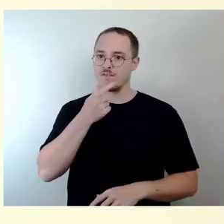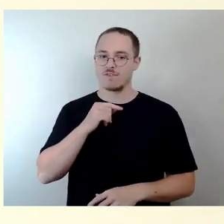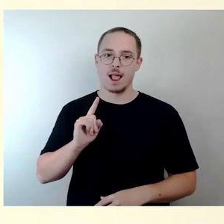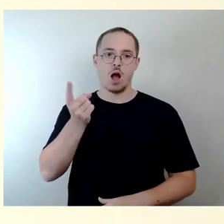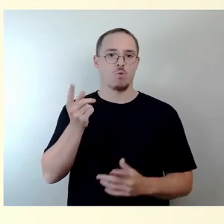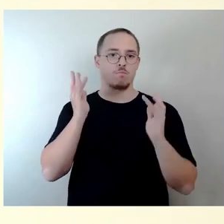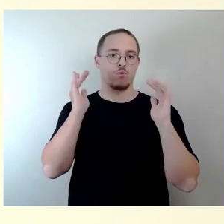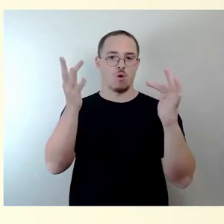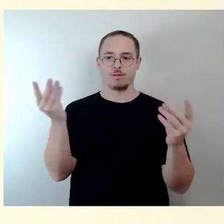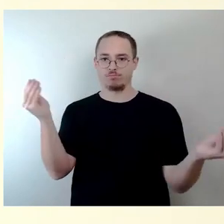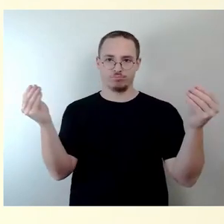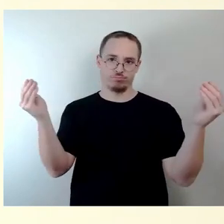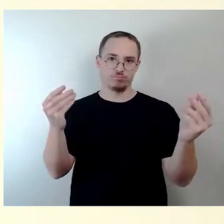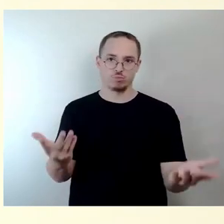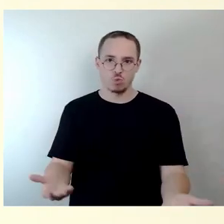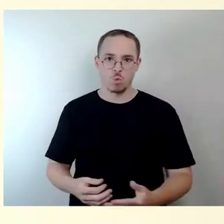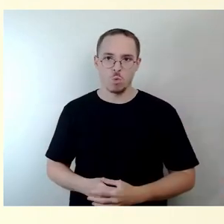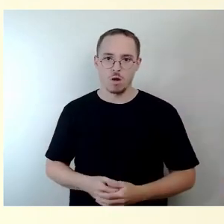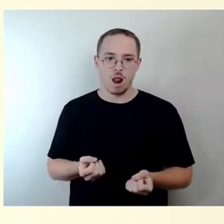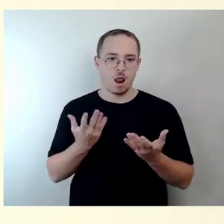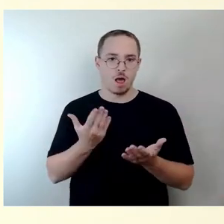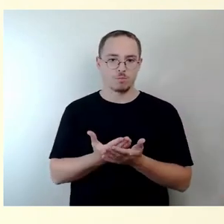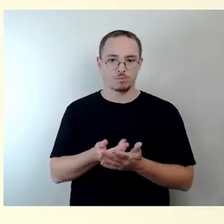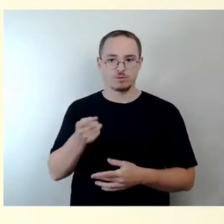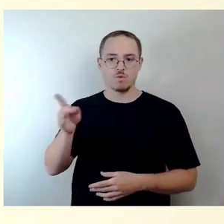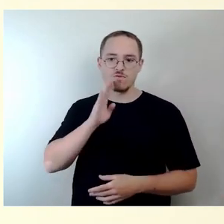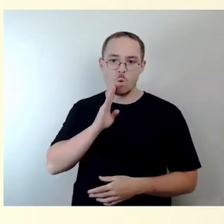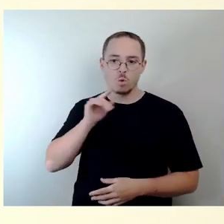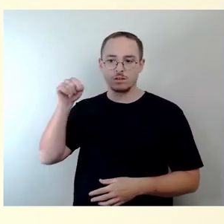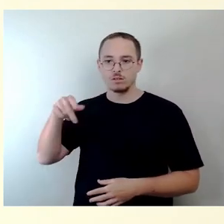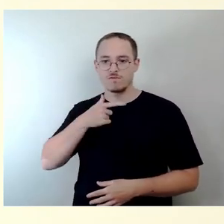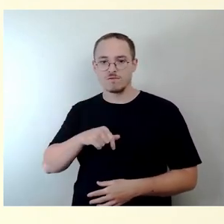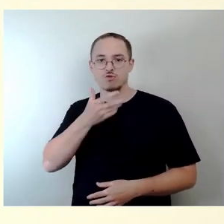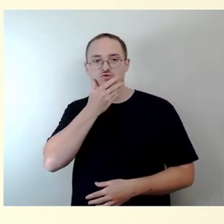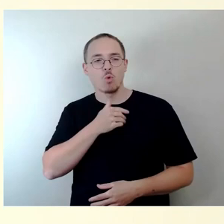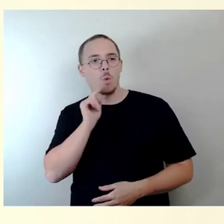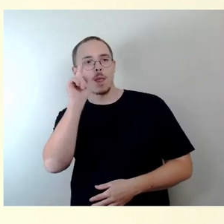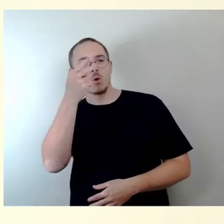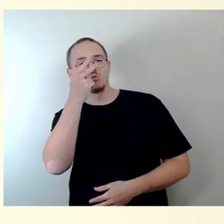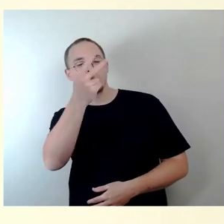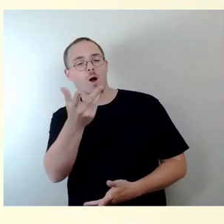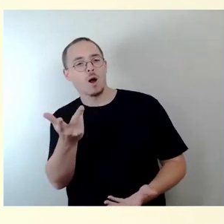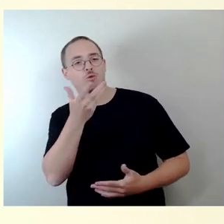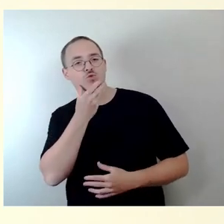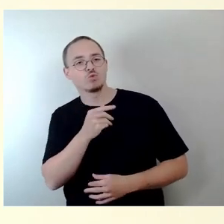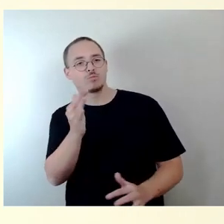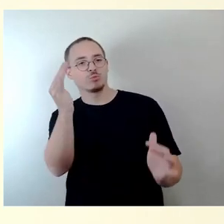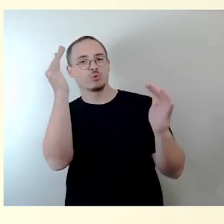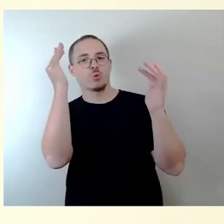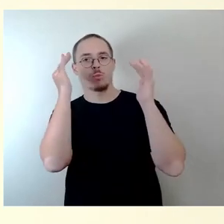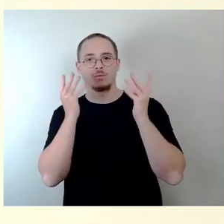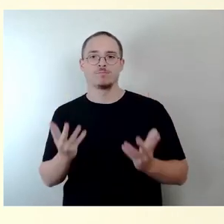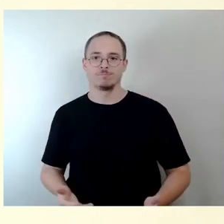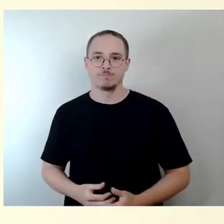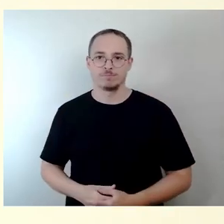die Qualität im Quartier, das Wohnumfeld. Und dann haben Sie noch gefragt,